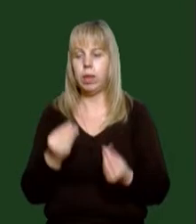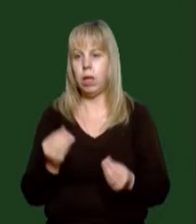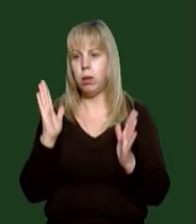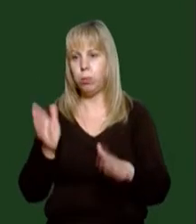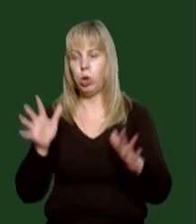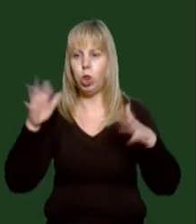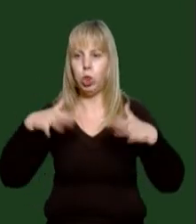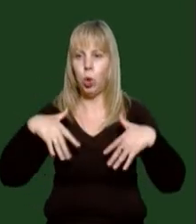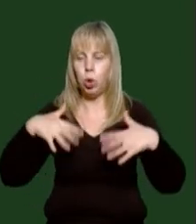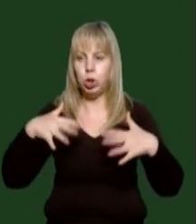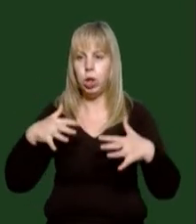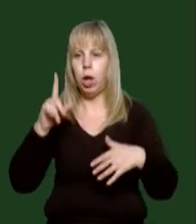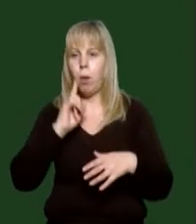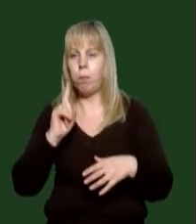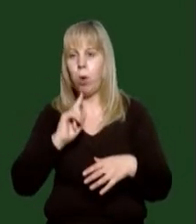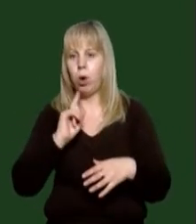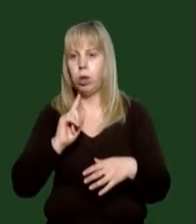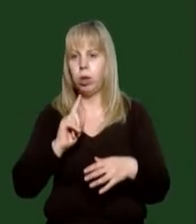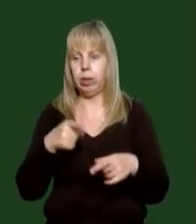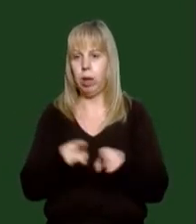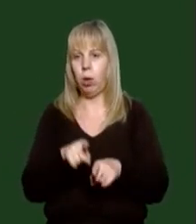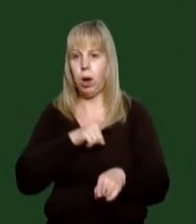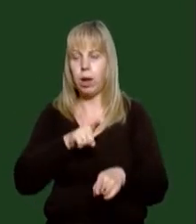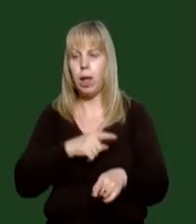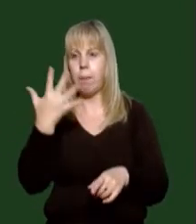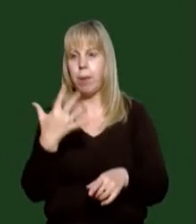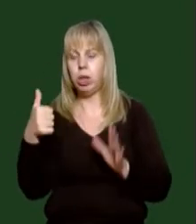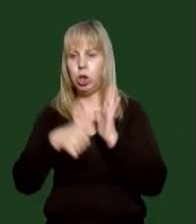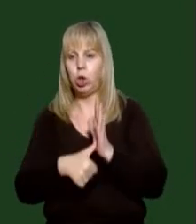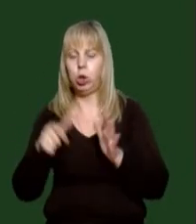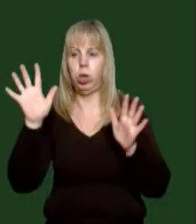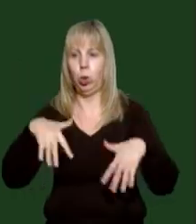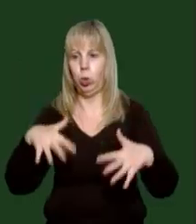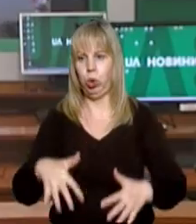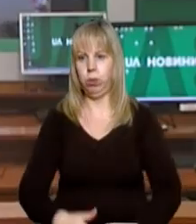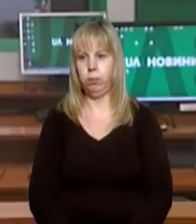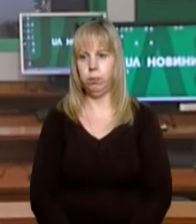будуть дощі поки що слабкого характеру. На 5-е, на 6-е дощі.